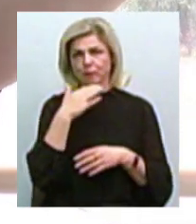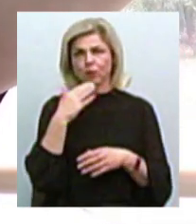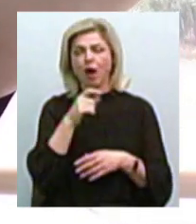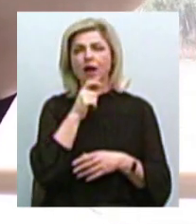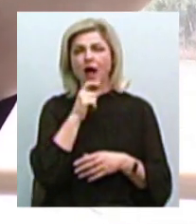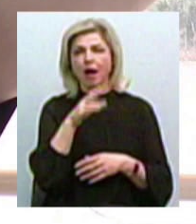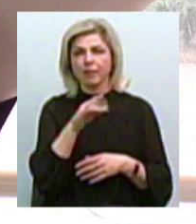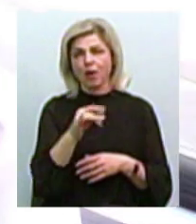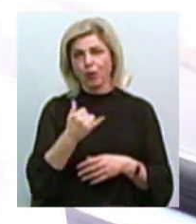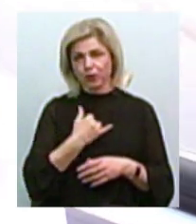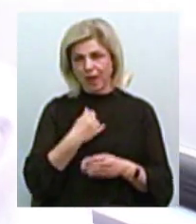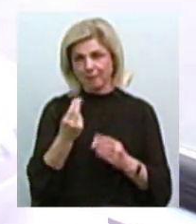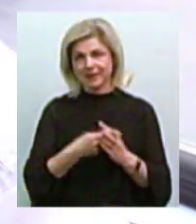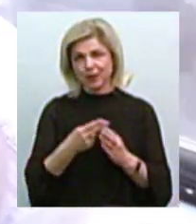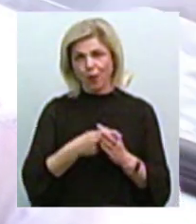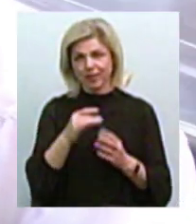а у нас пенсіонери.